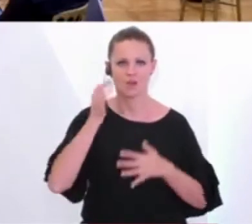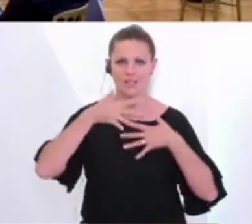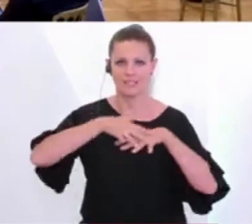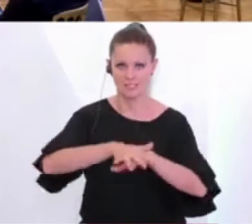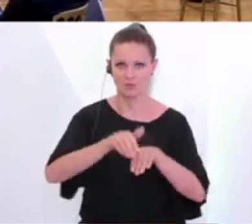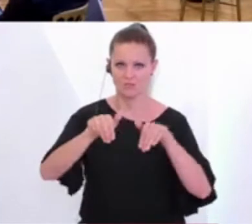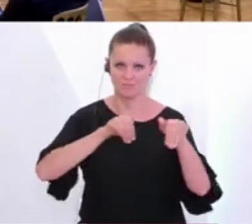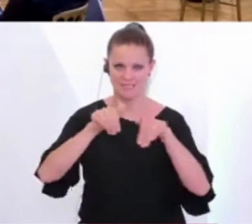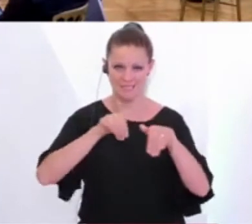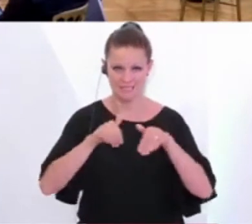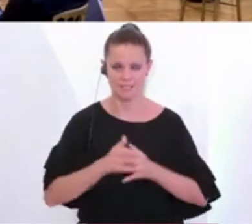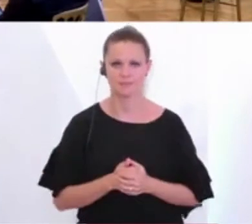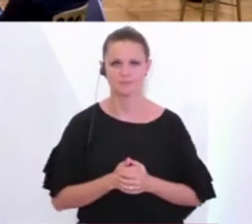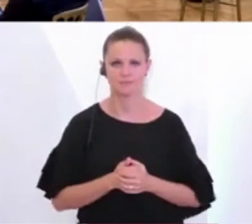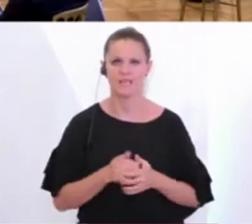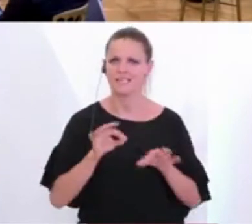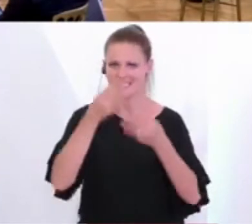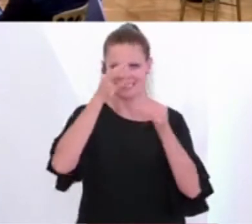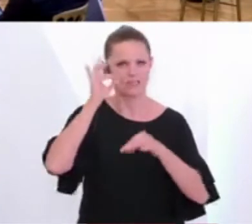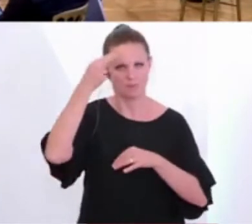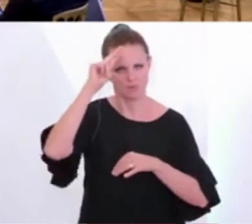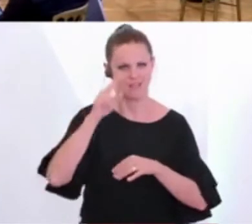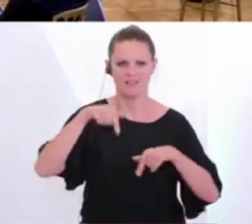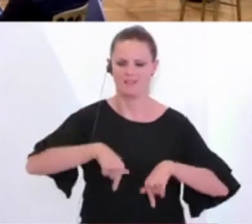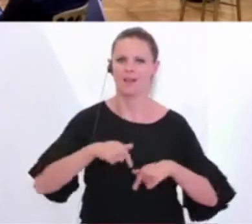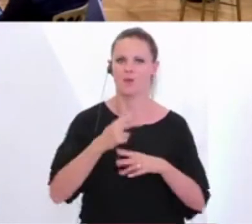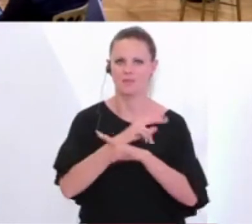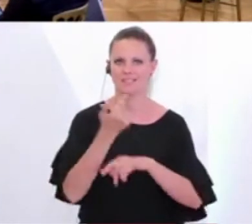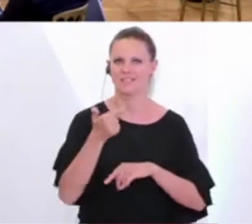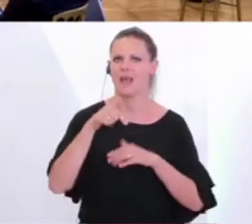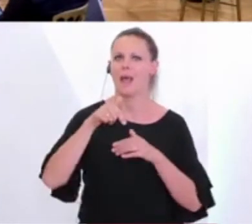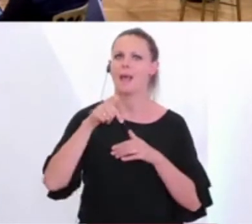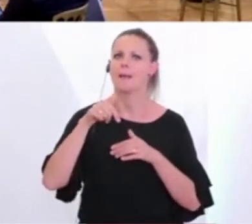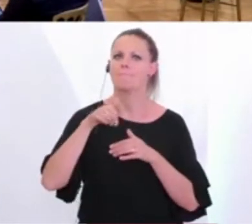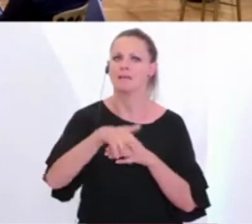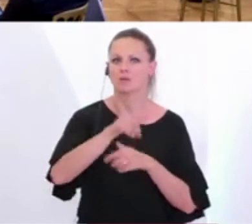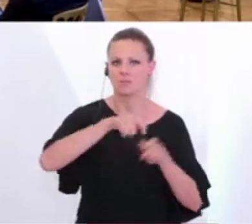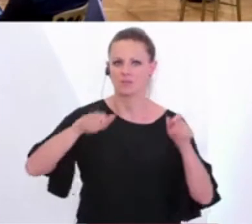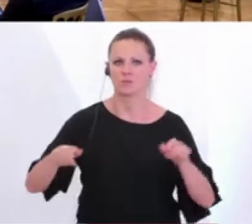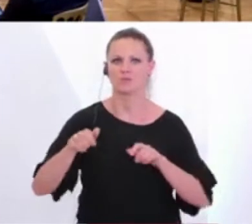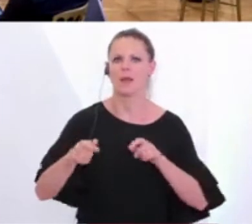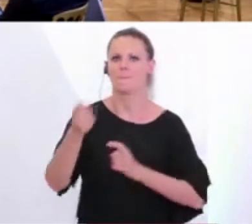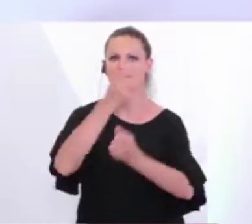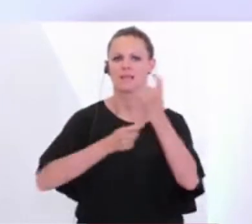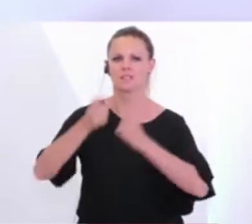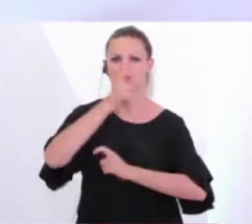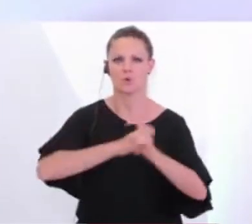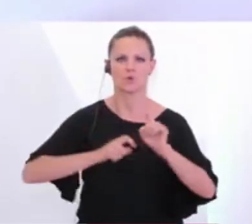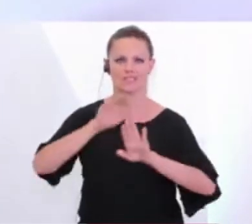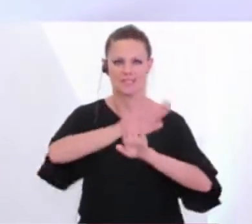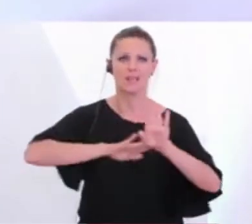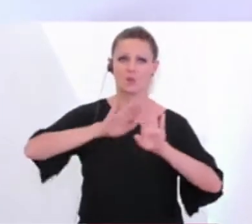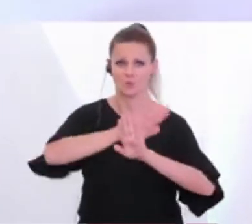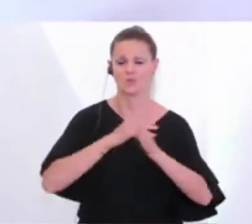Sehr verehrte Damen und Herren, in Österreich haben mehr als zwei Millionen Menschen einen sogenannten Migrationshintergrund. Das heißt, zwei Millionen Menschen haben ihre Wurzeln im